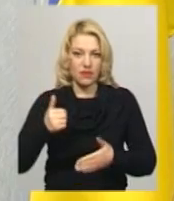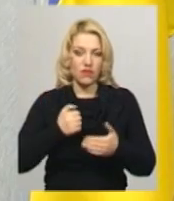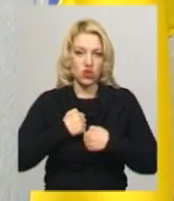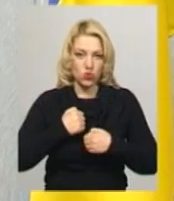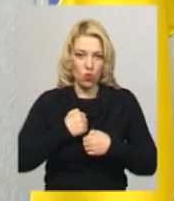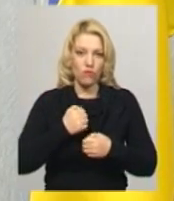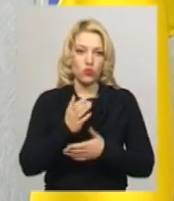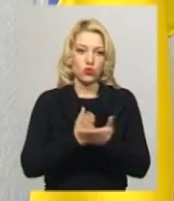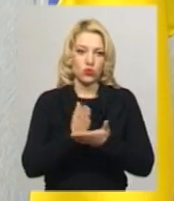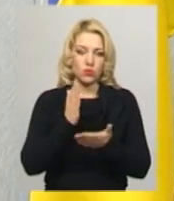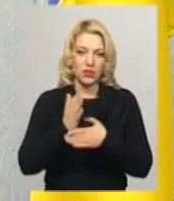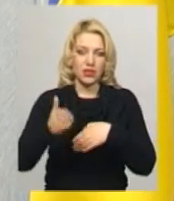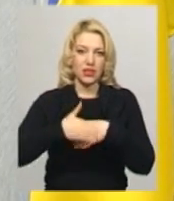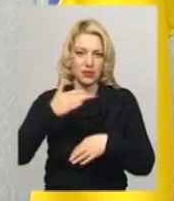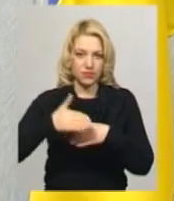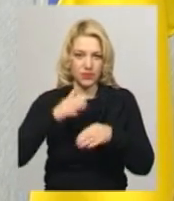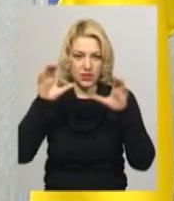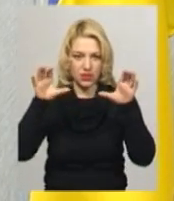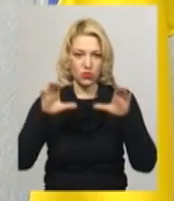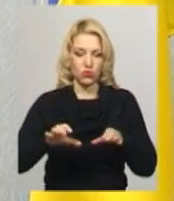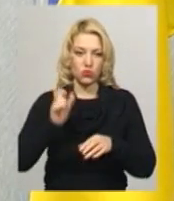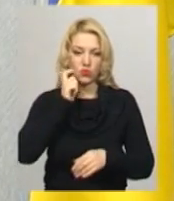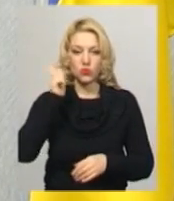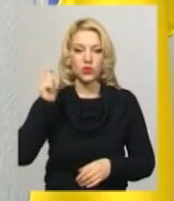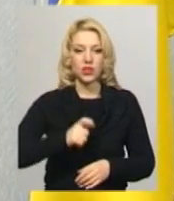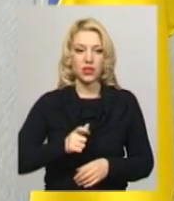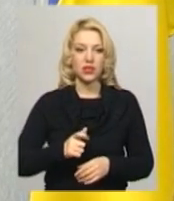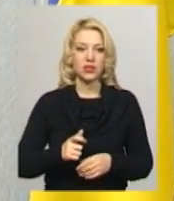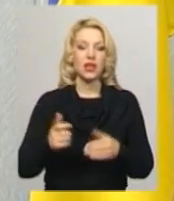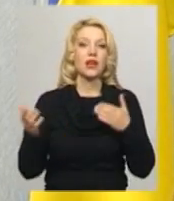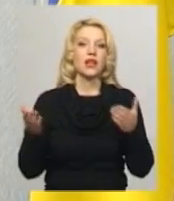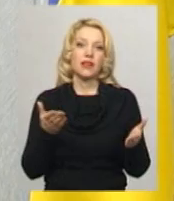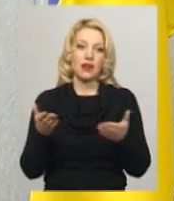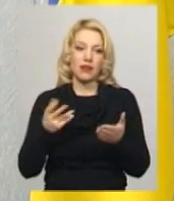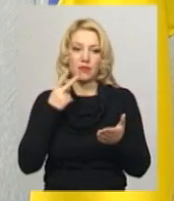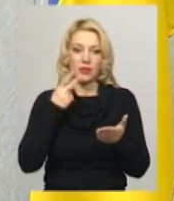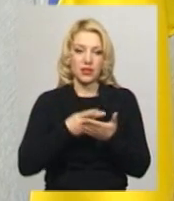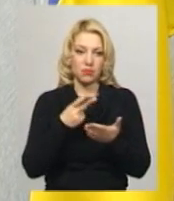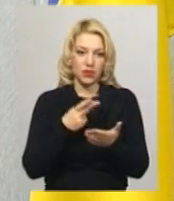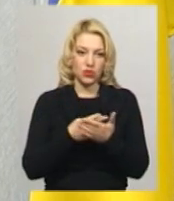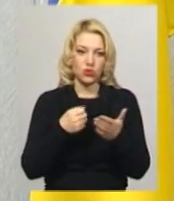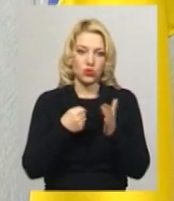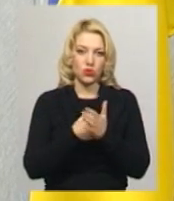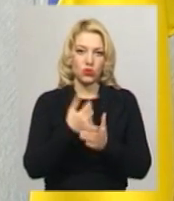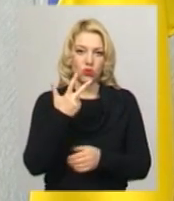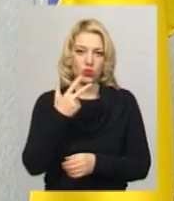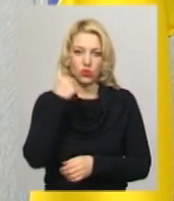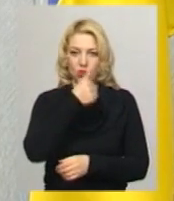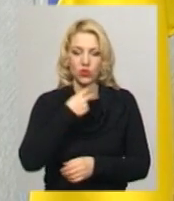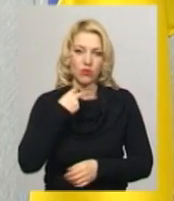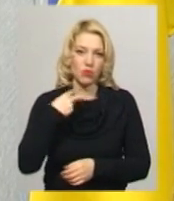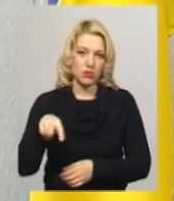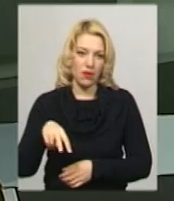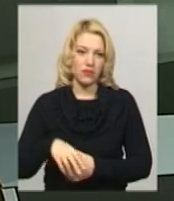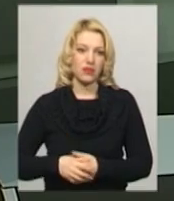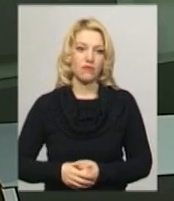стаття карного кодексу України, яка передбачує до трьох років позбавлення